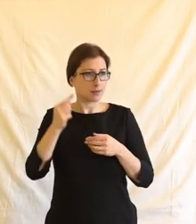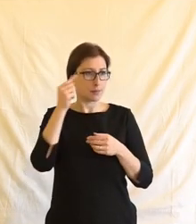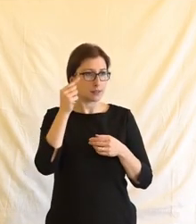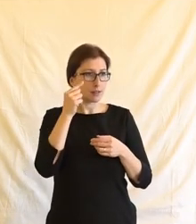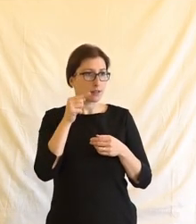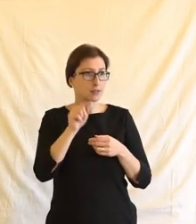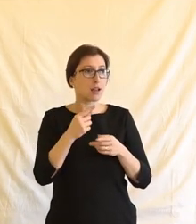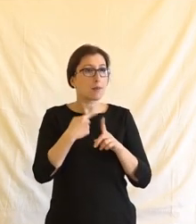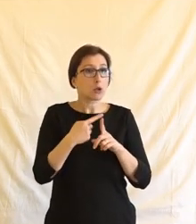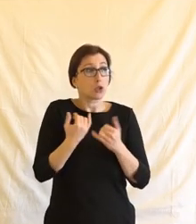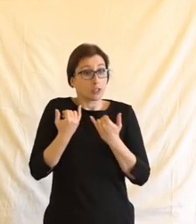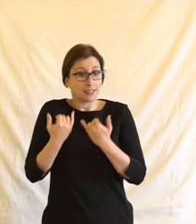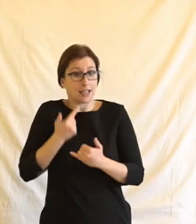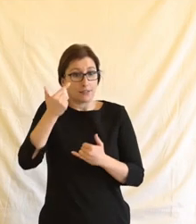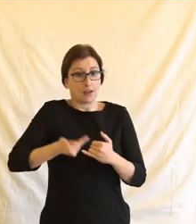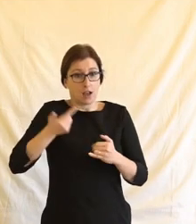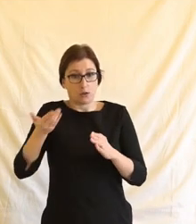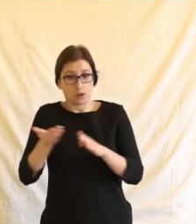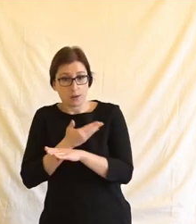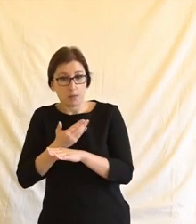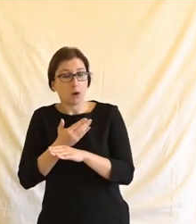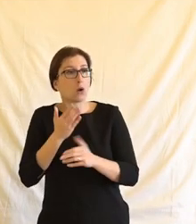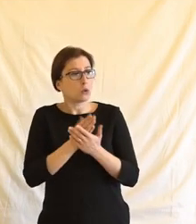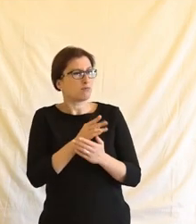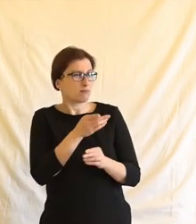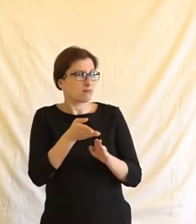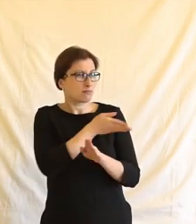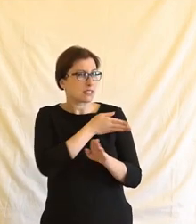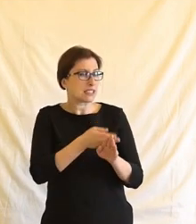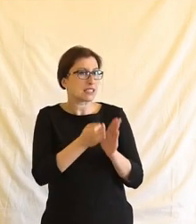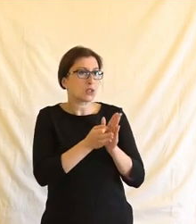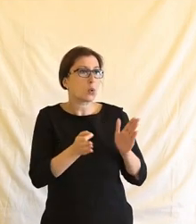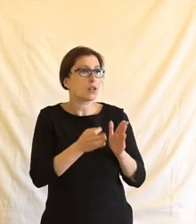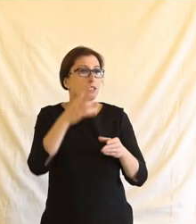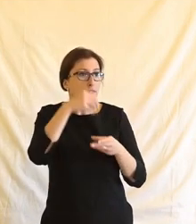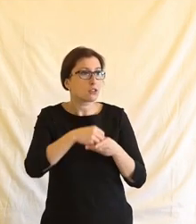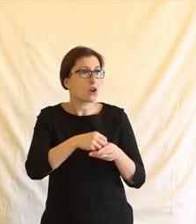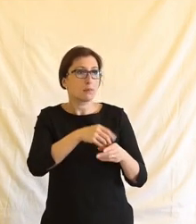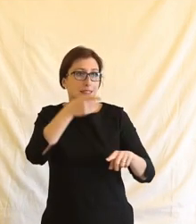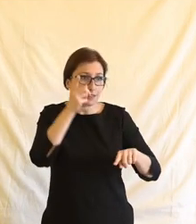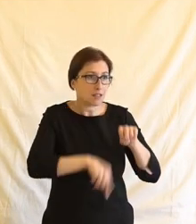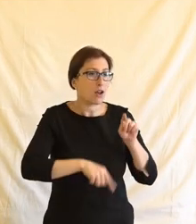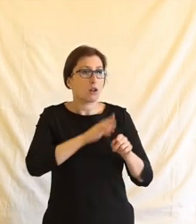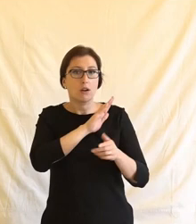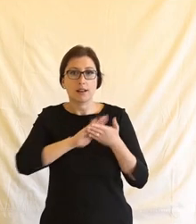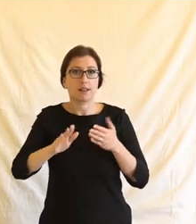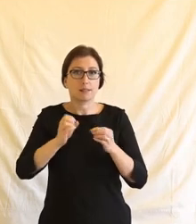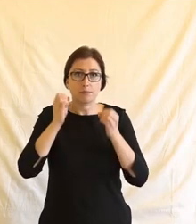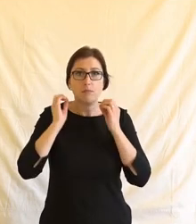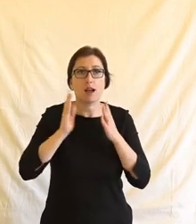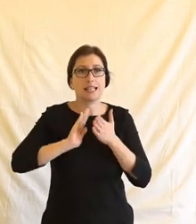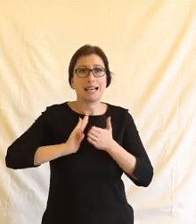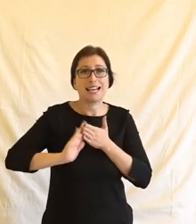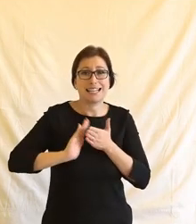tomto směru a možná i širší poučení jednat v panice většinou nevede k ničemu dobrému. Samozřejmě jednat